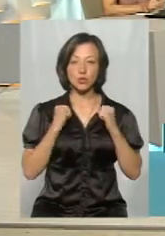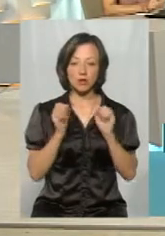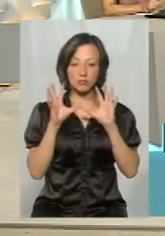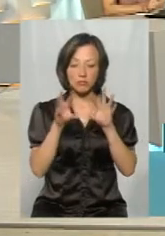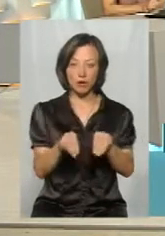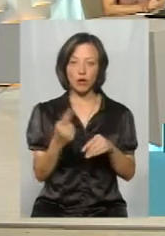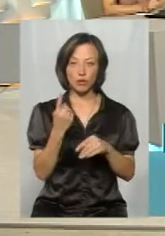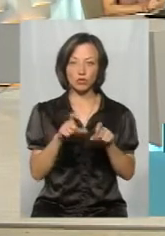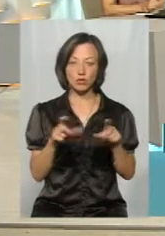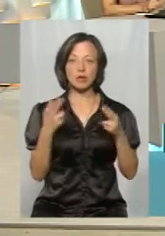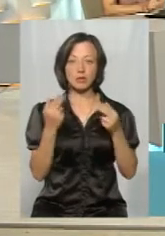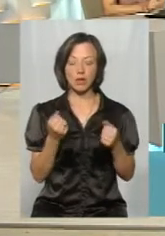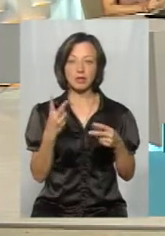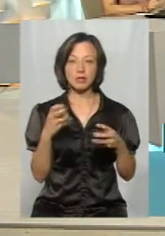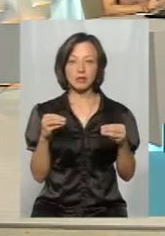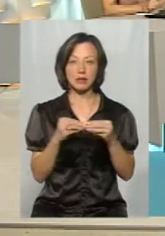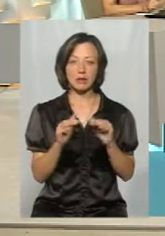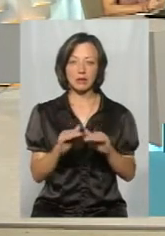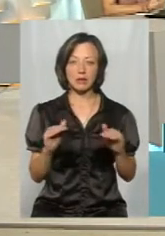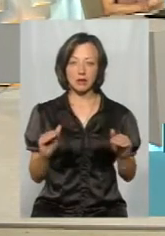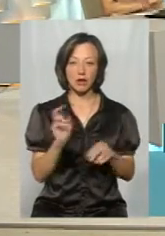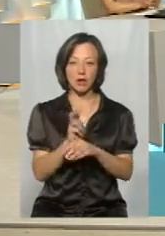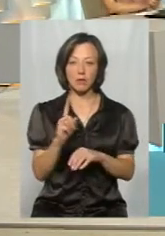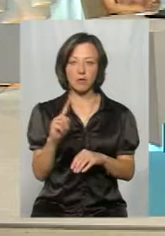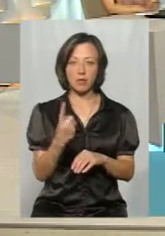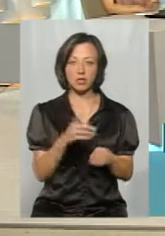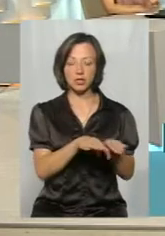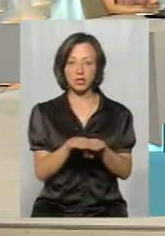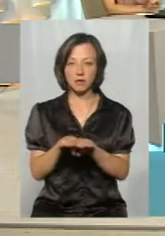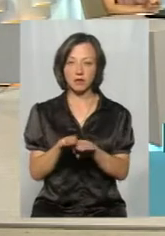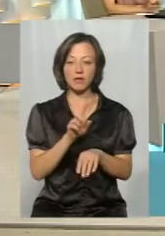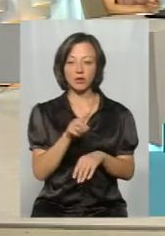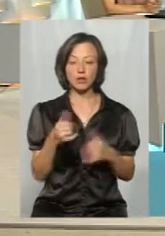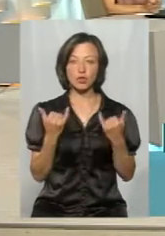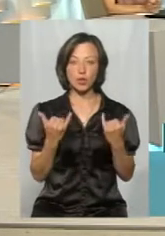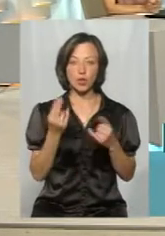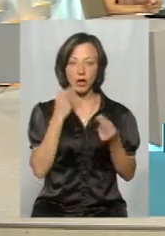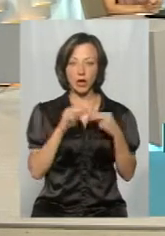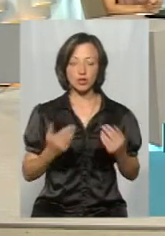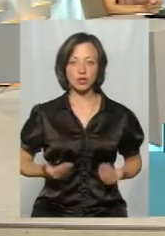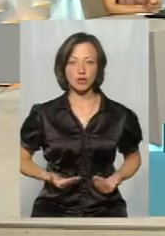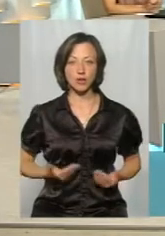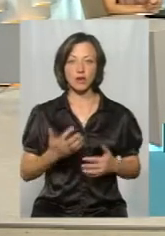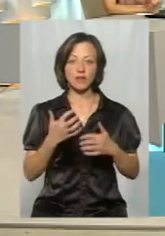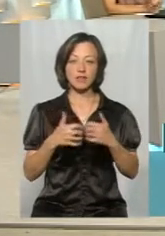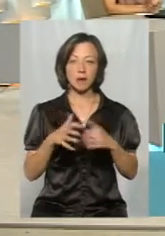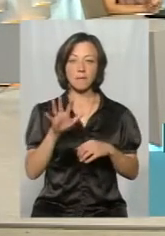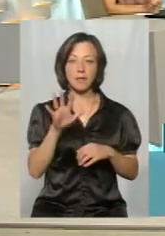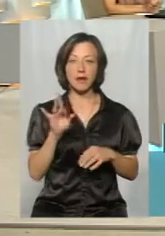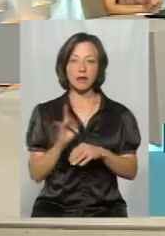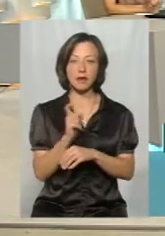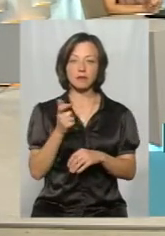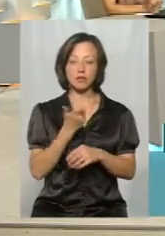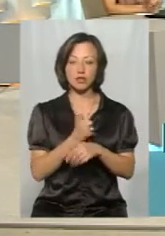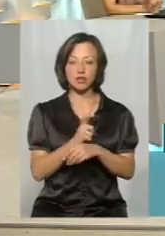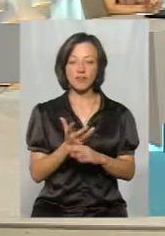школу, да 210 дітей, які входять в перший рівень, вони сьогодні краще живуть. Всередньо в п'ять разів більше